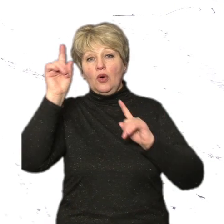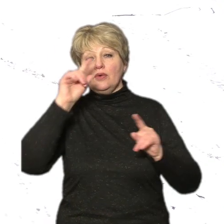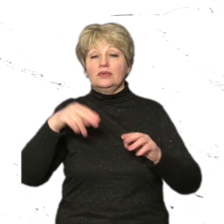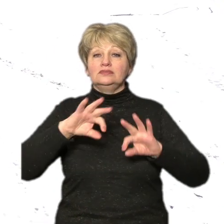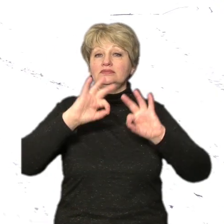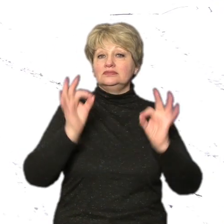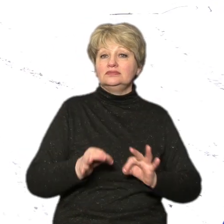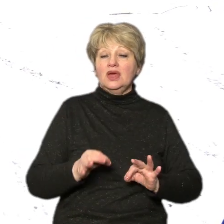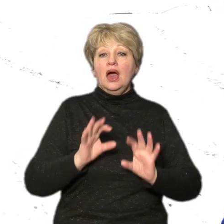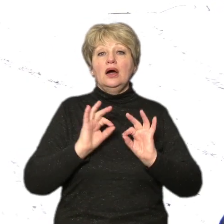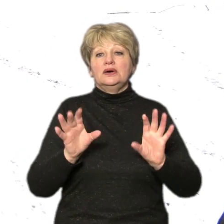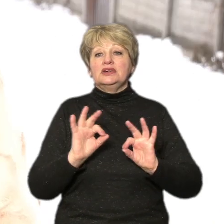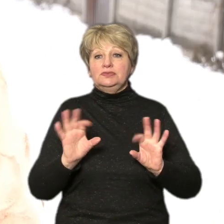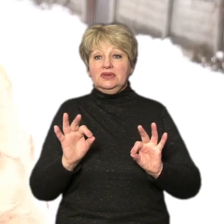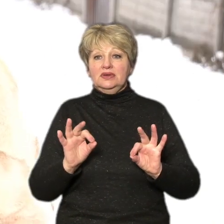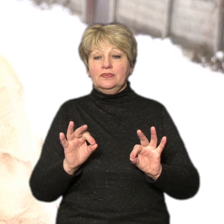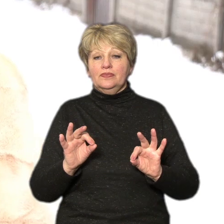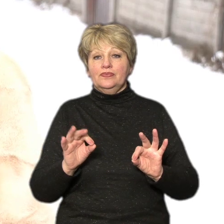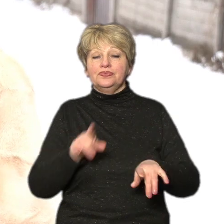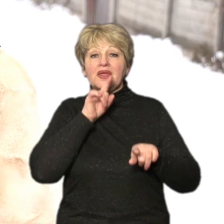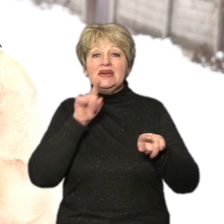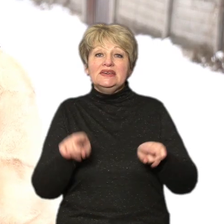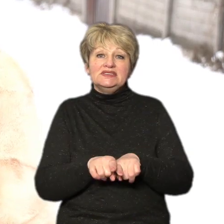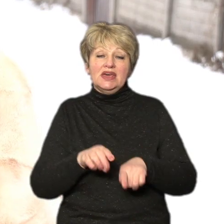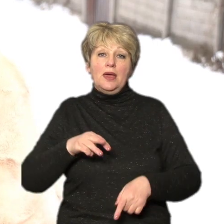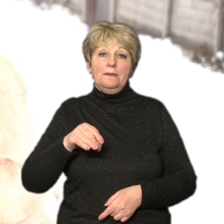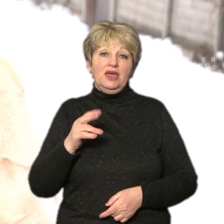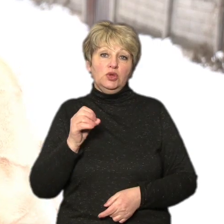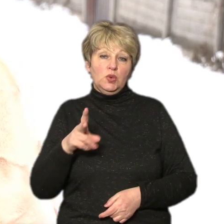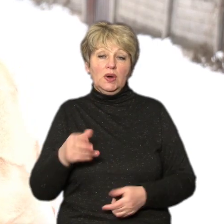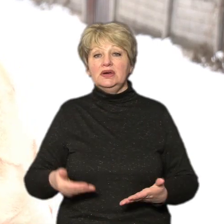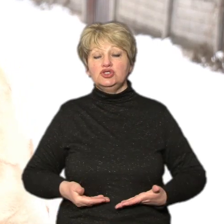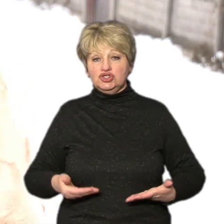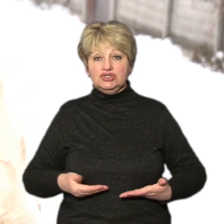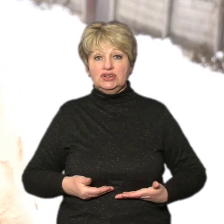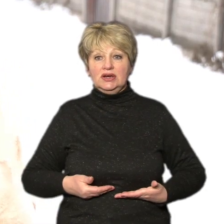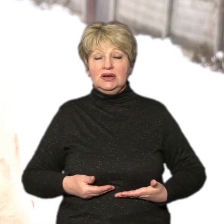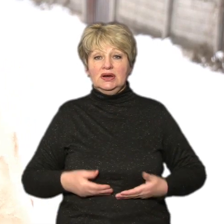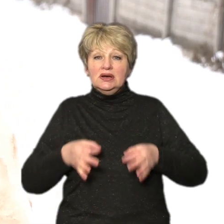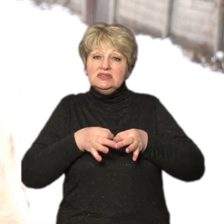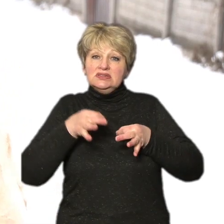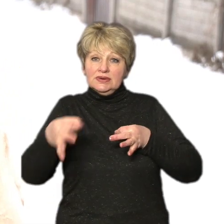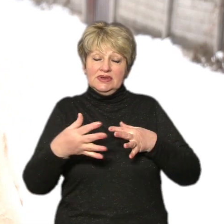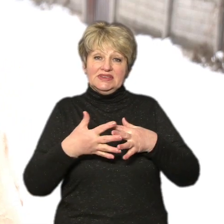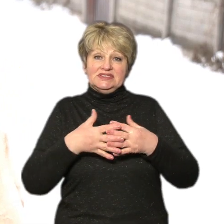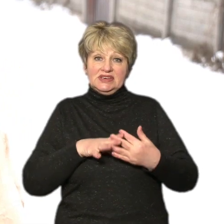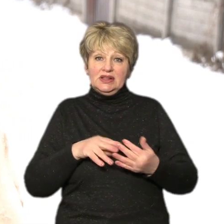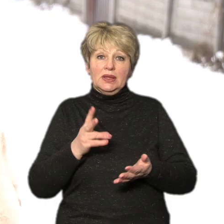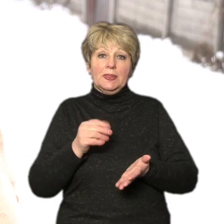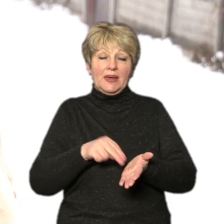топонімічної комісії Ольга Мартинова. Сестри Гоменюк жили в Степанці село на